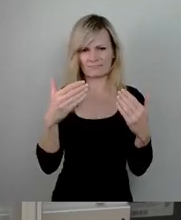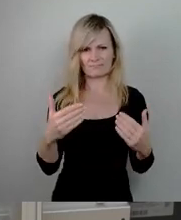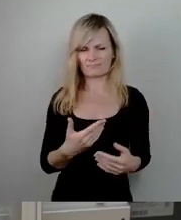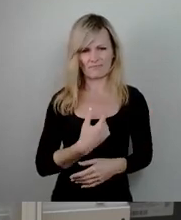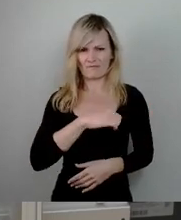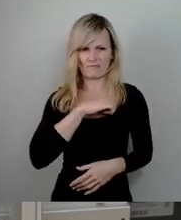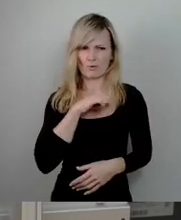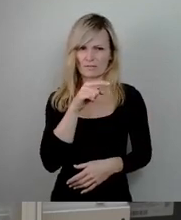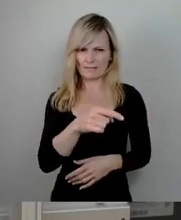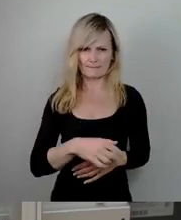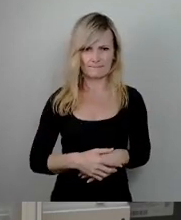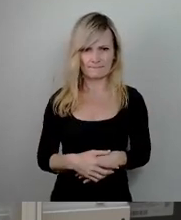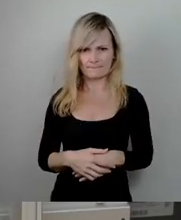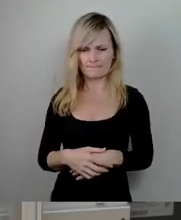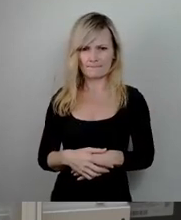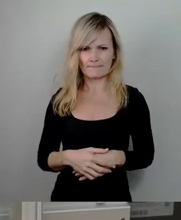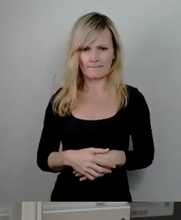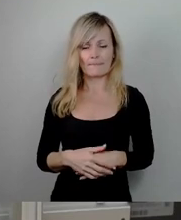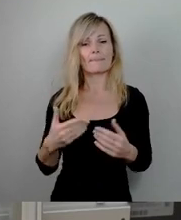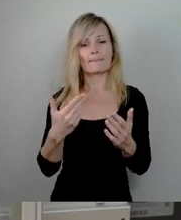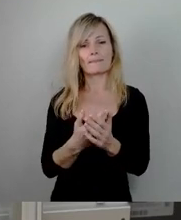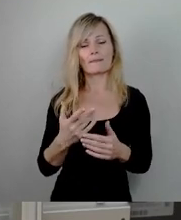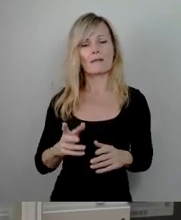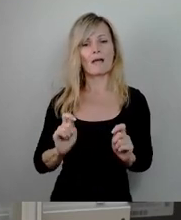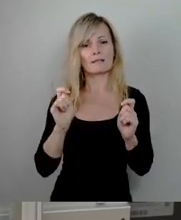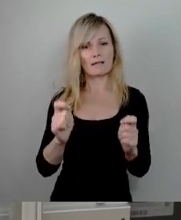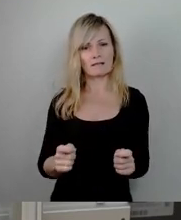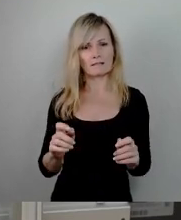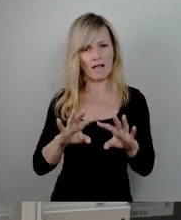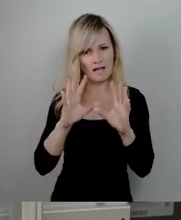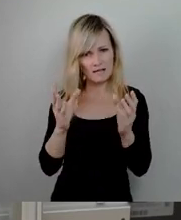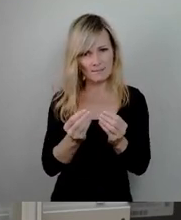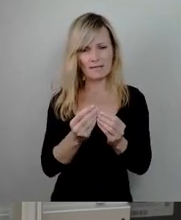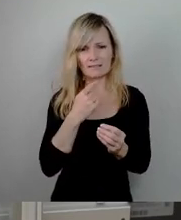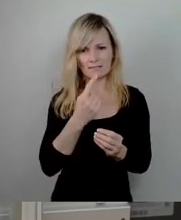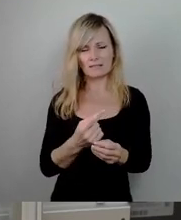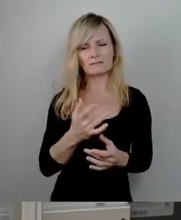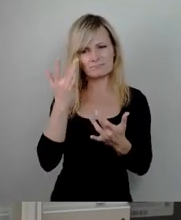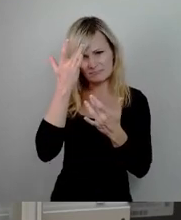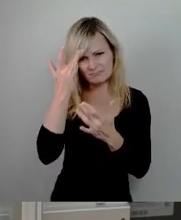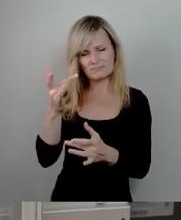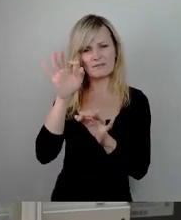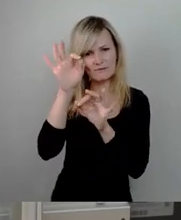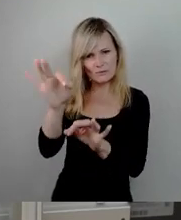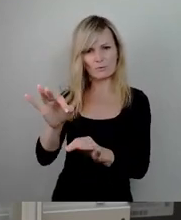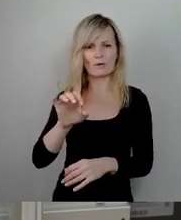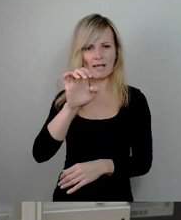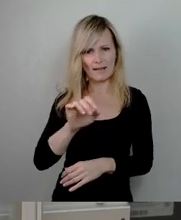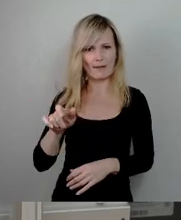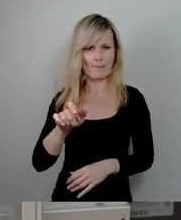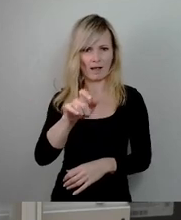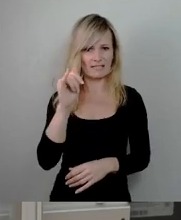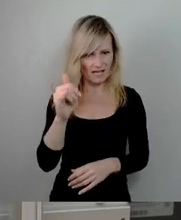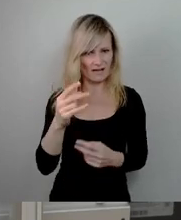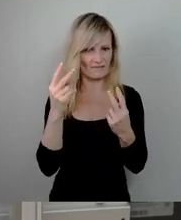dahingehend verallgemeinert mit dem Ziel des Bekenntnisses zum Elbermare, wie wir es eindeutig im Bäderkonzept haben. Und jetzt wird uns